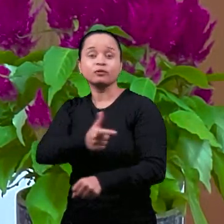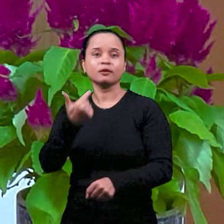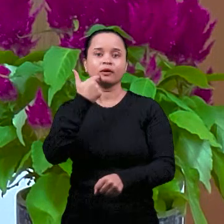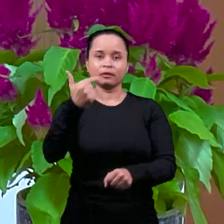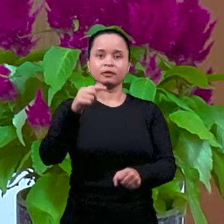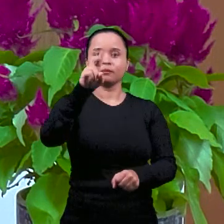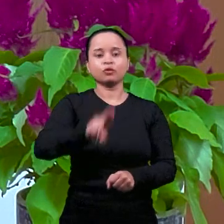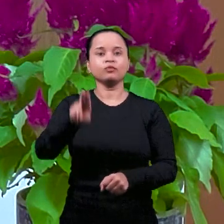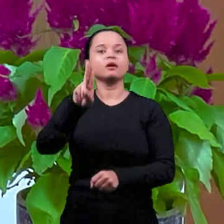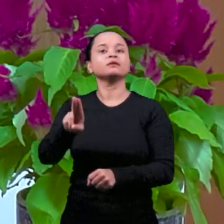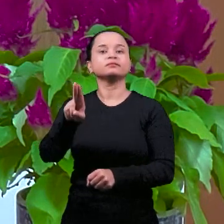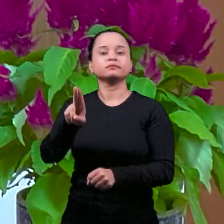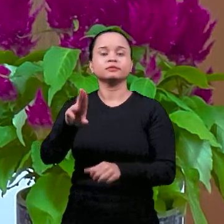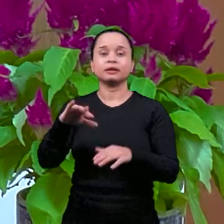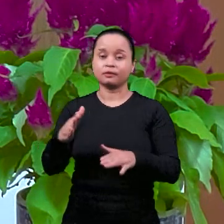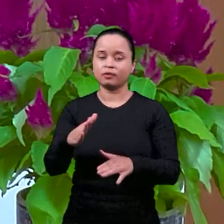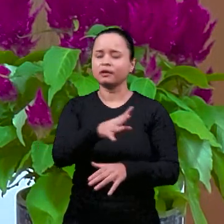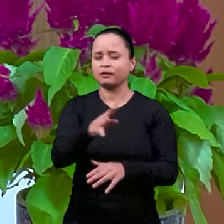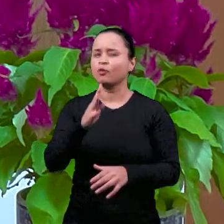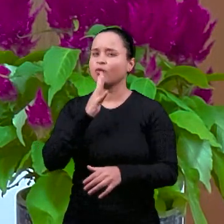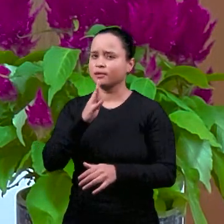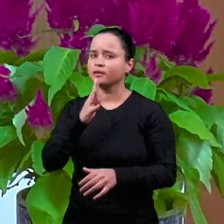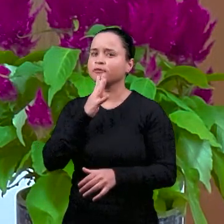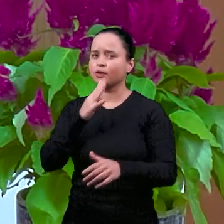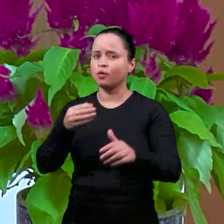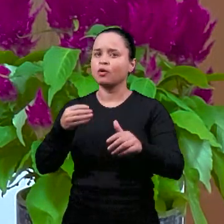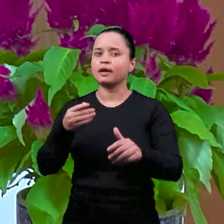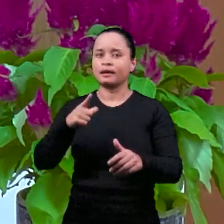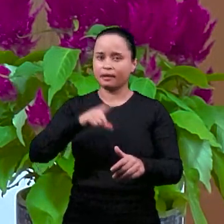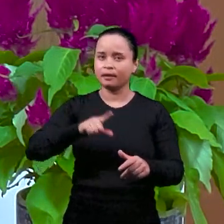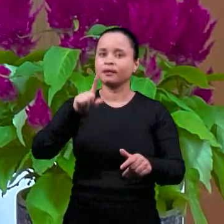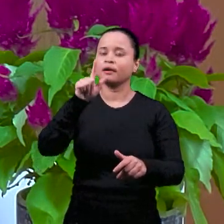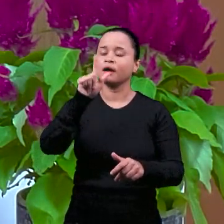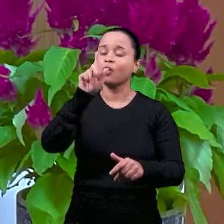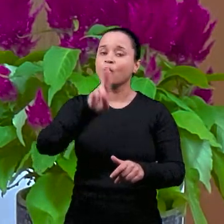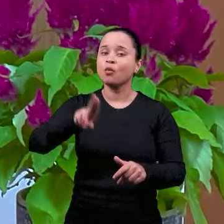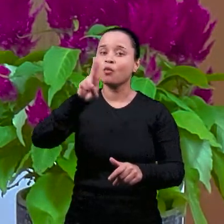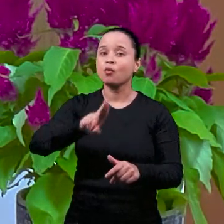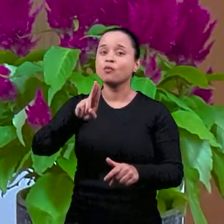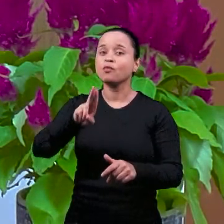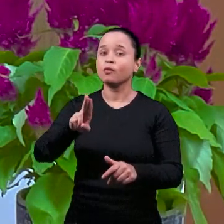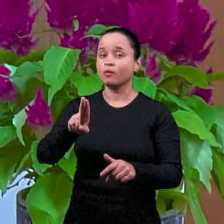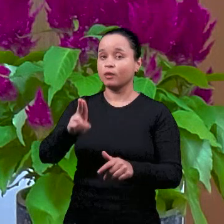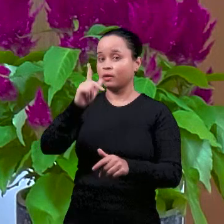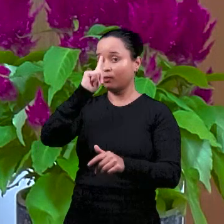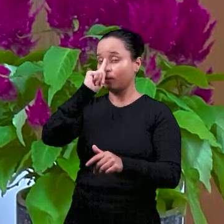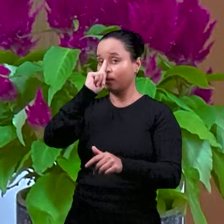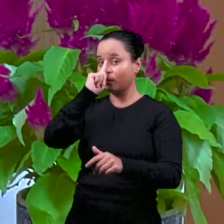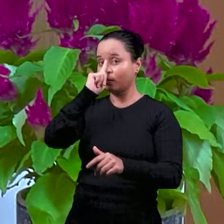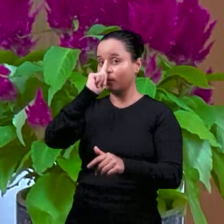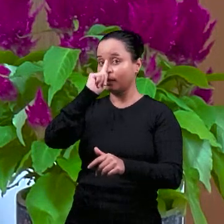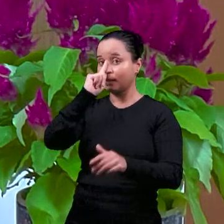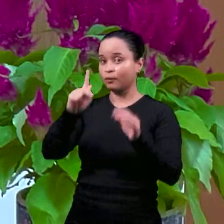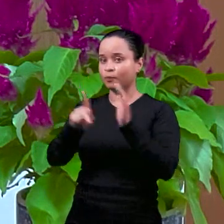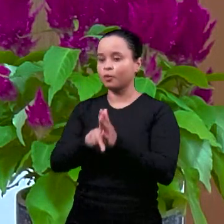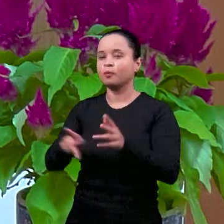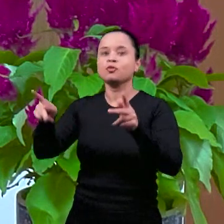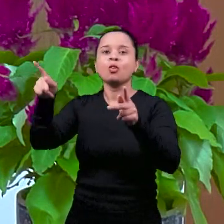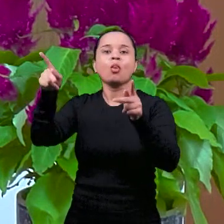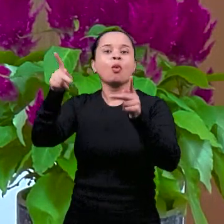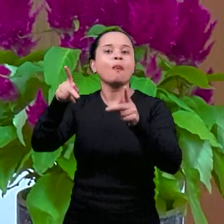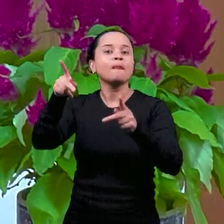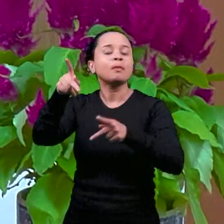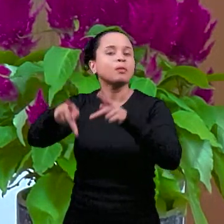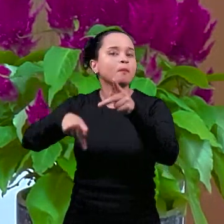греческий тоже был знаменитый язык. Койне, греческий, популярный язык,